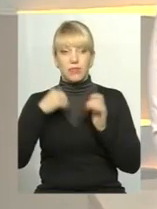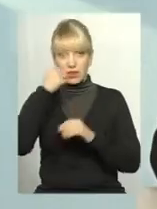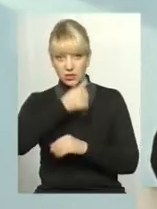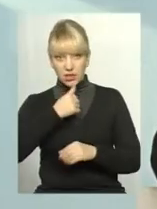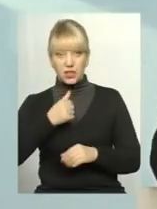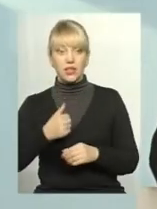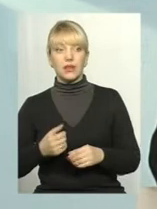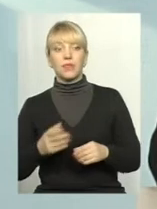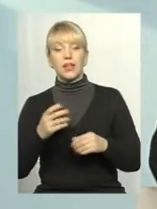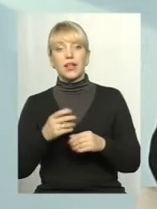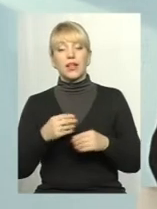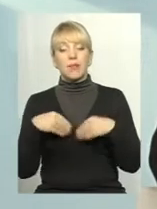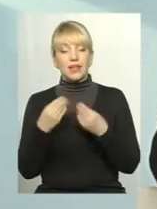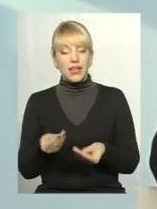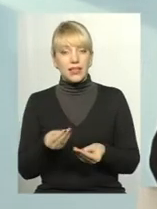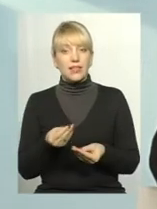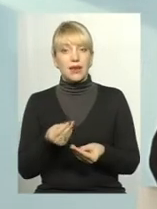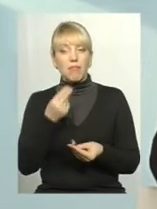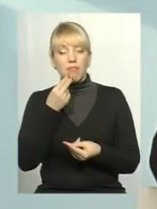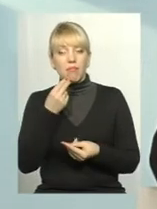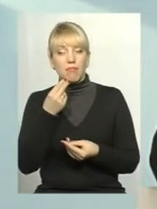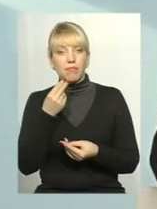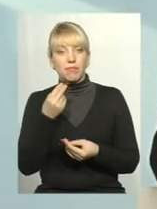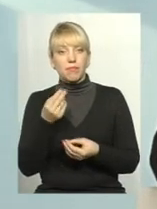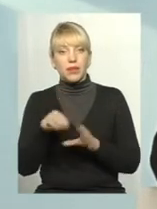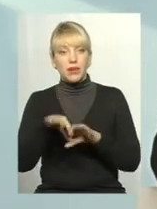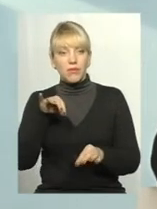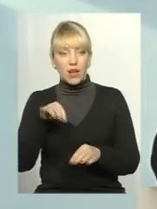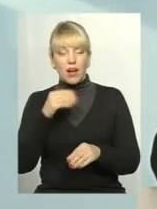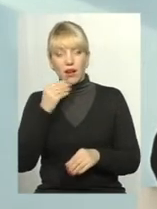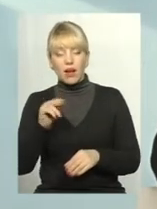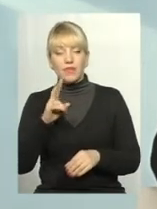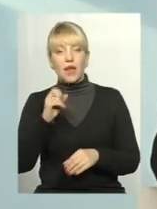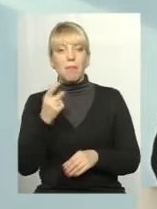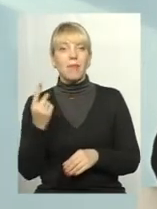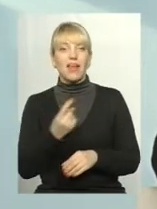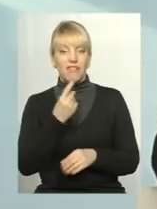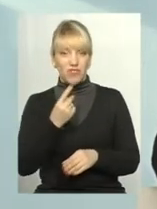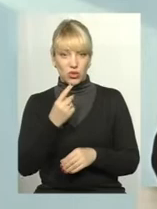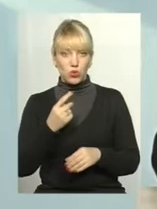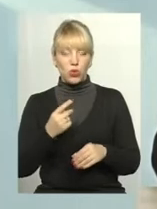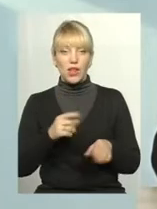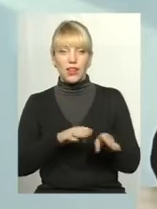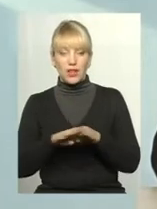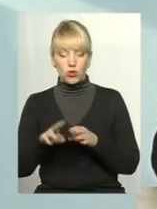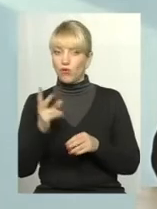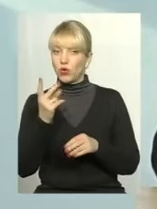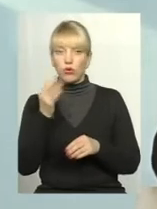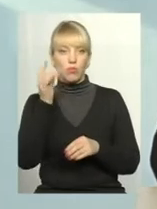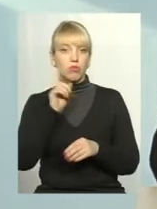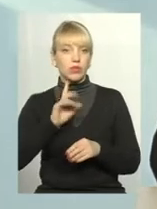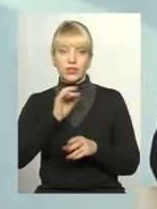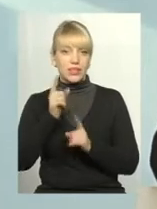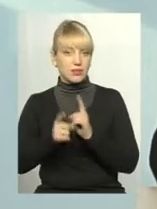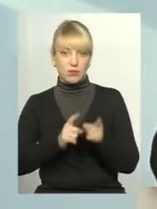перевага надається реформуванню саме оцеї первинної овгенки. Вторинна овгенка не змінюється, якщо вона не змінюється, відповідно,